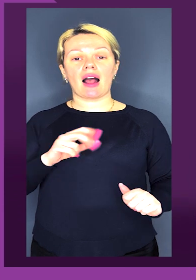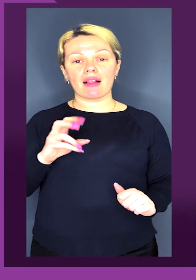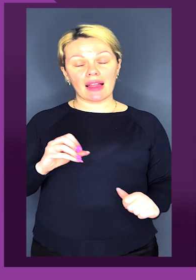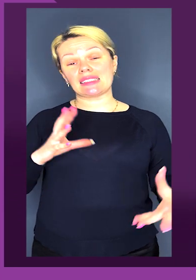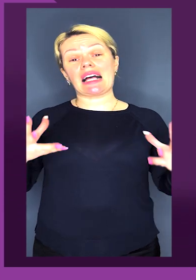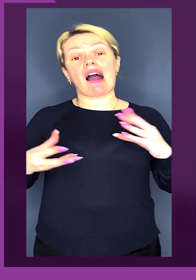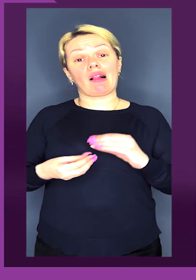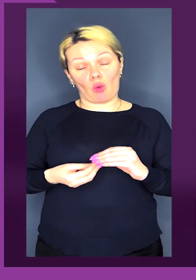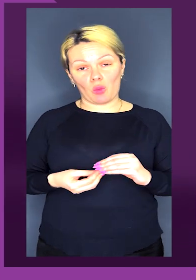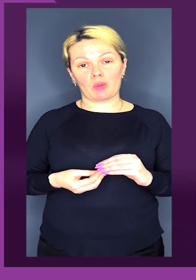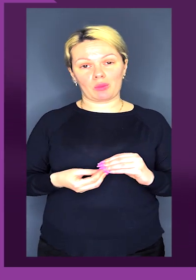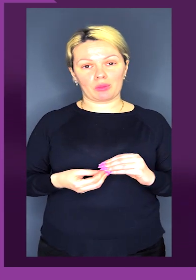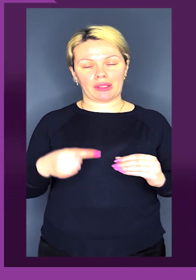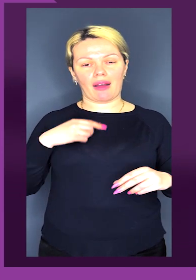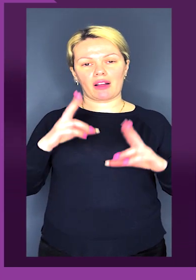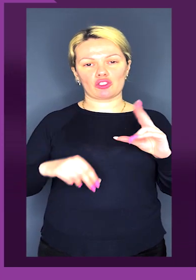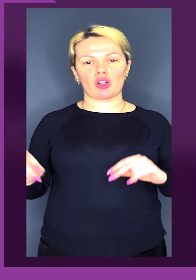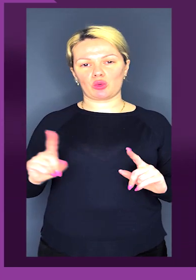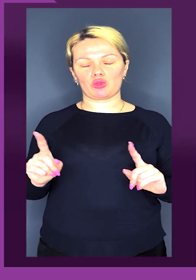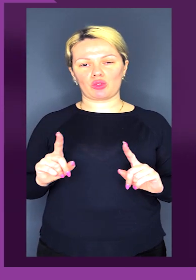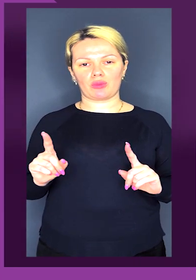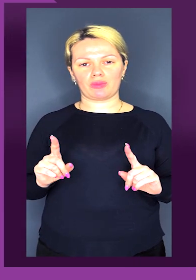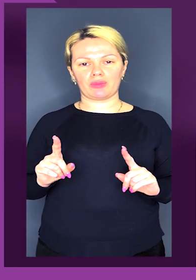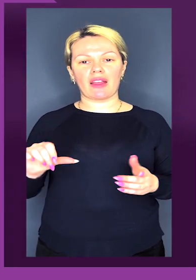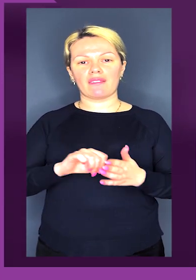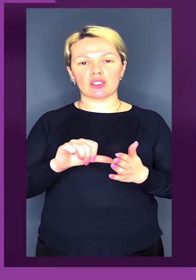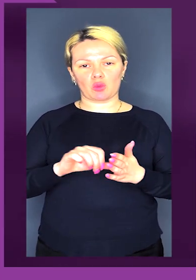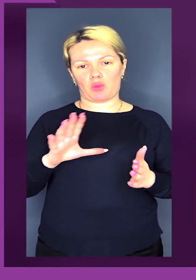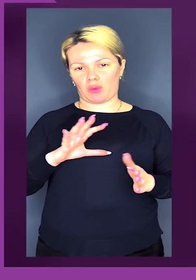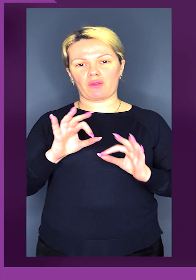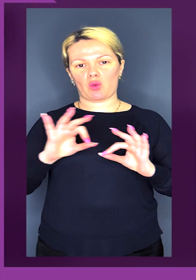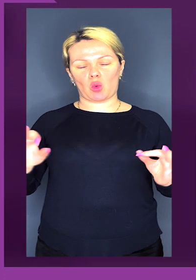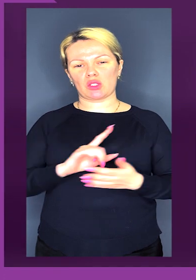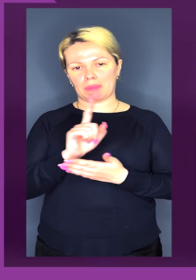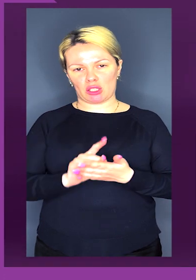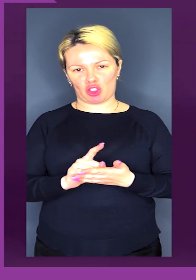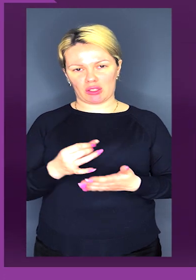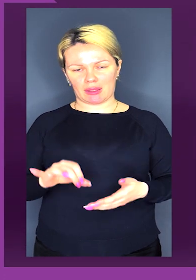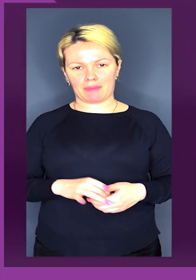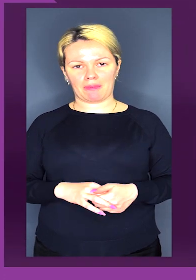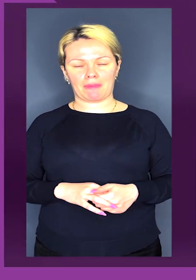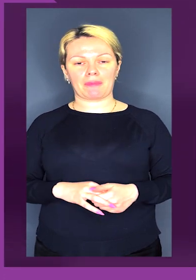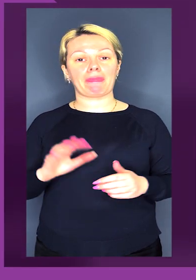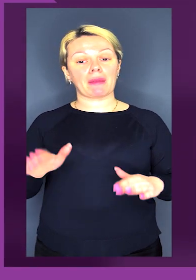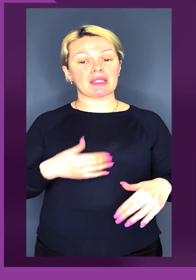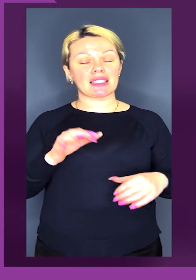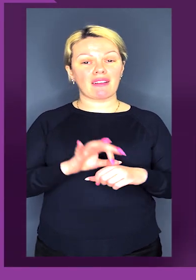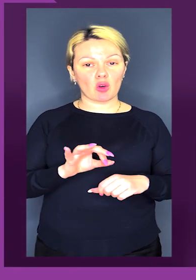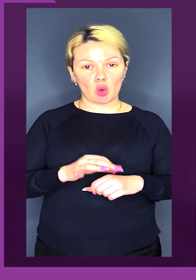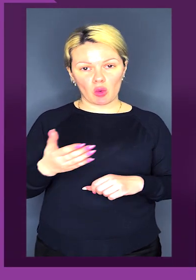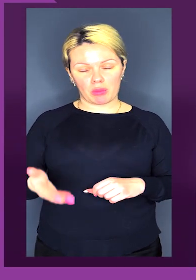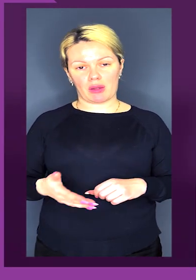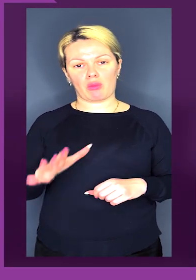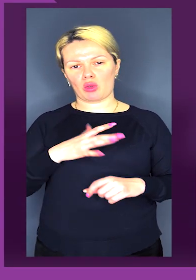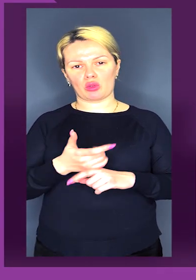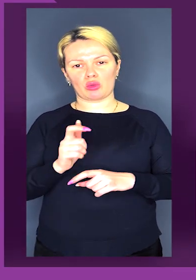Але загалом, я вважаю, що виступив досить успішний. Знову ж таки, після хвороби